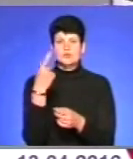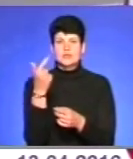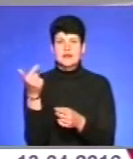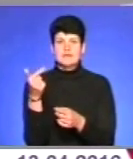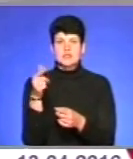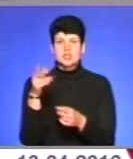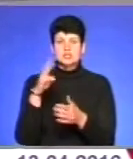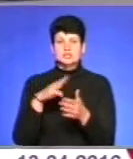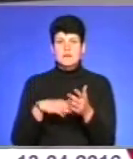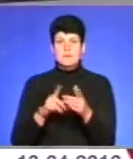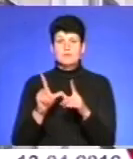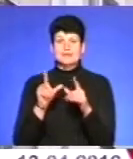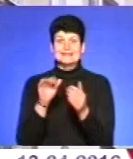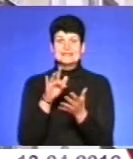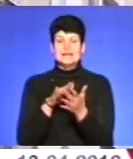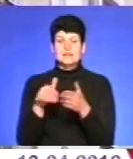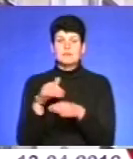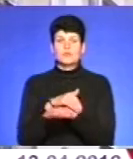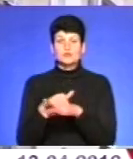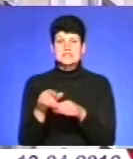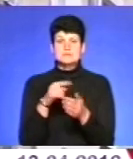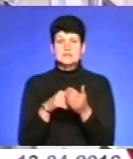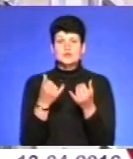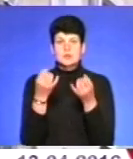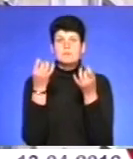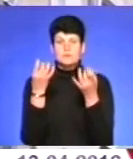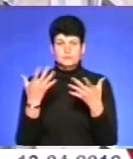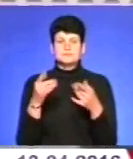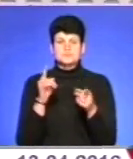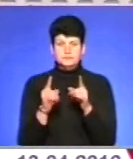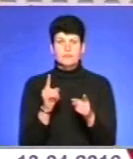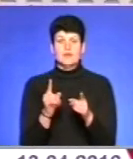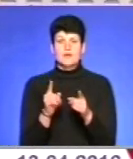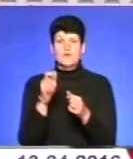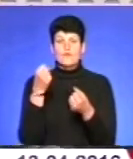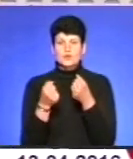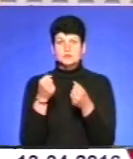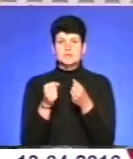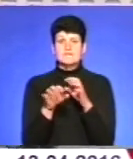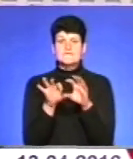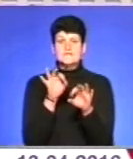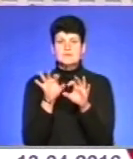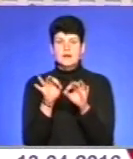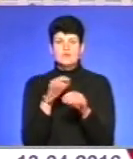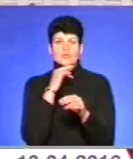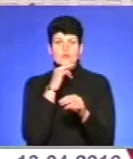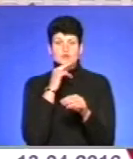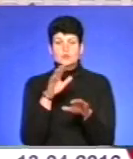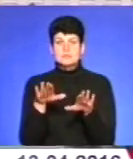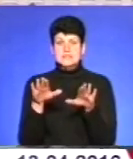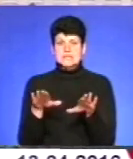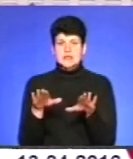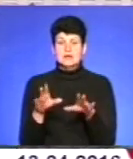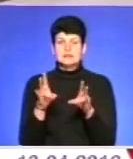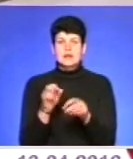Проїхатися центральними вулицями міста сьогодні і справді простіше. Водії ретельніше обирають місця для паркування. Та не